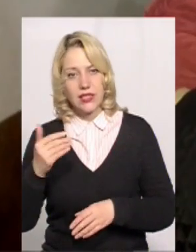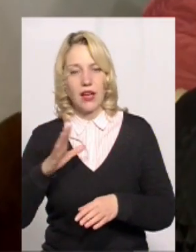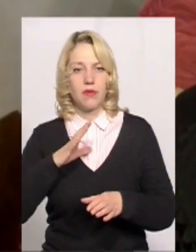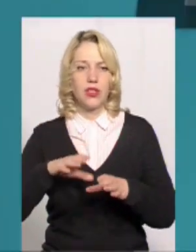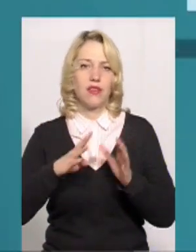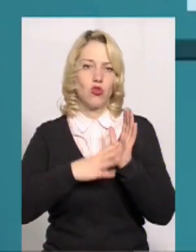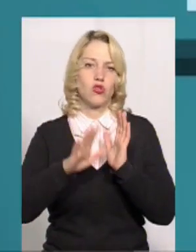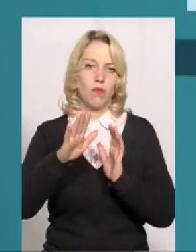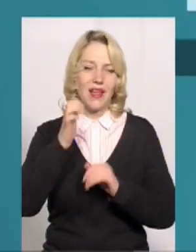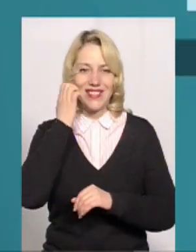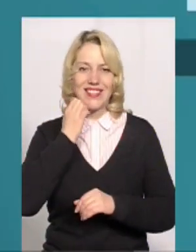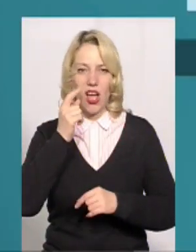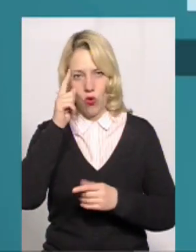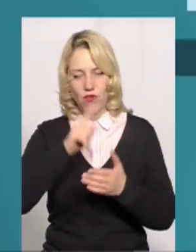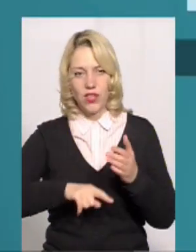старовірів.